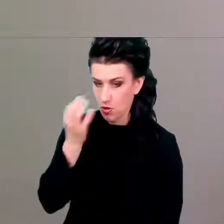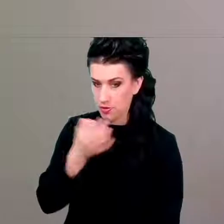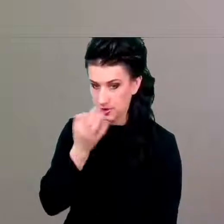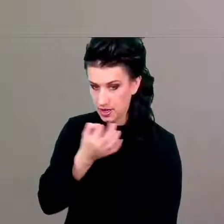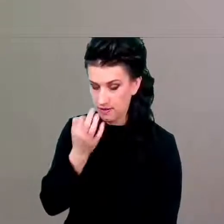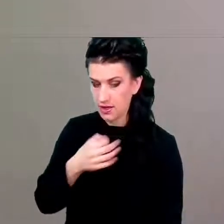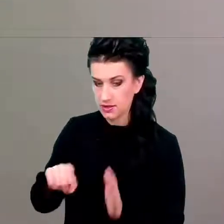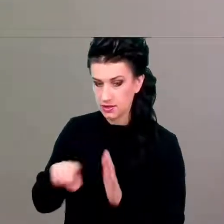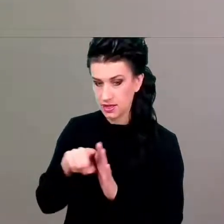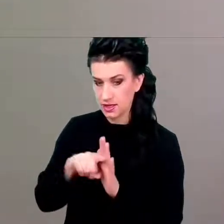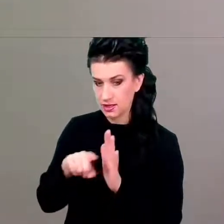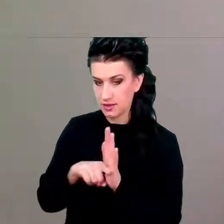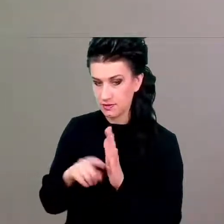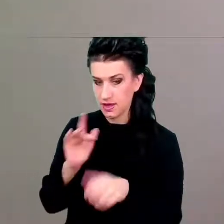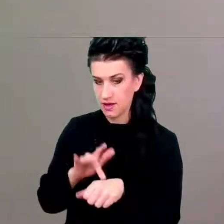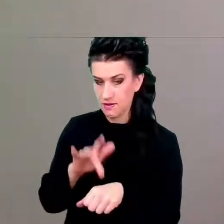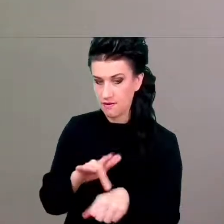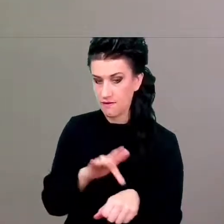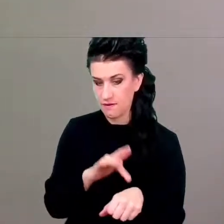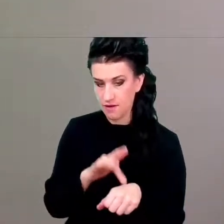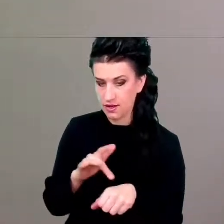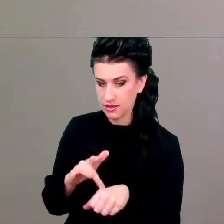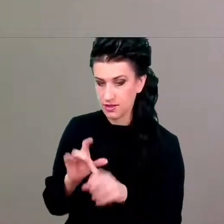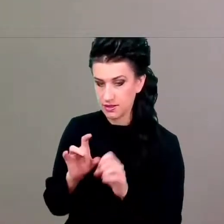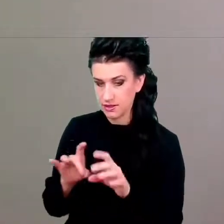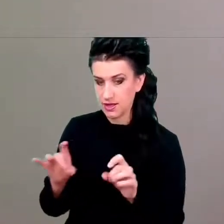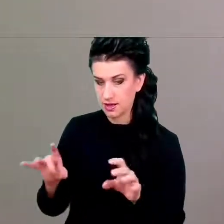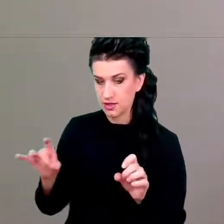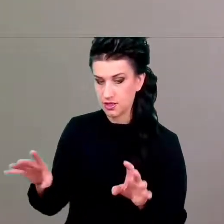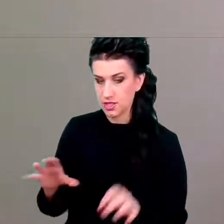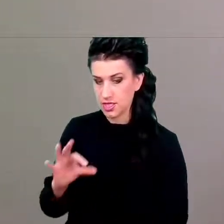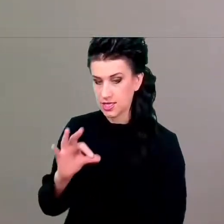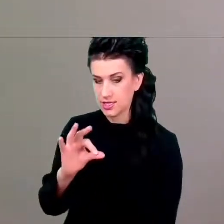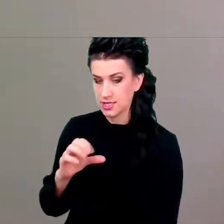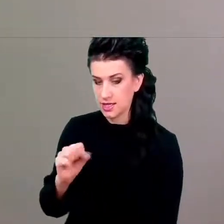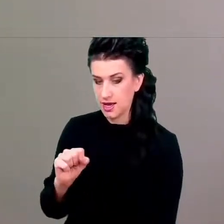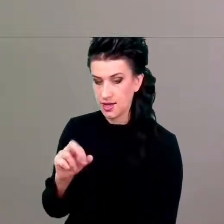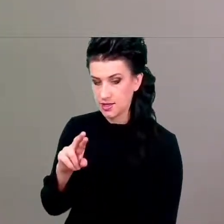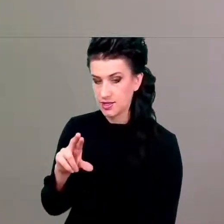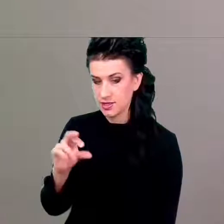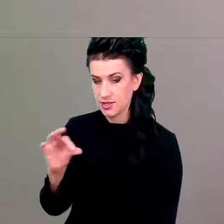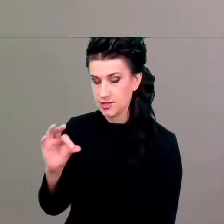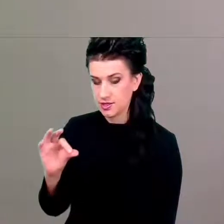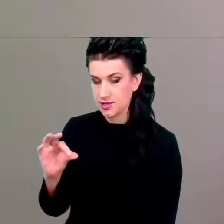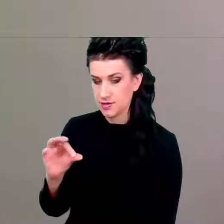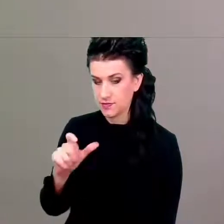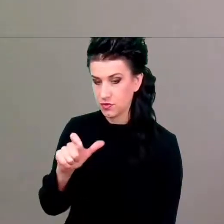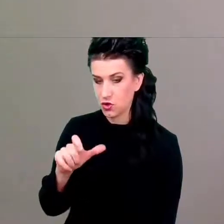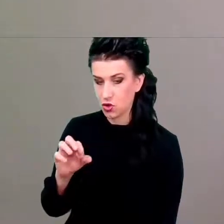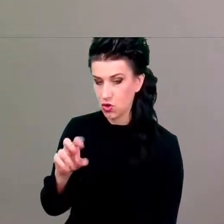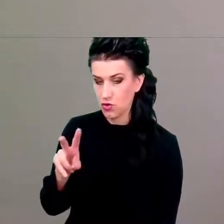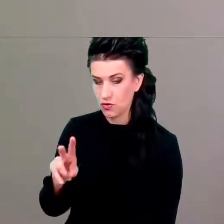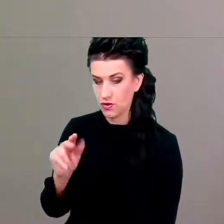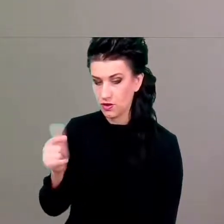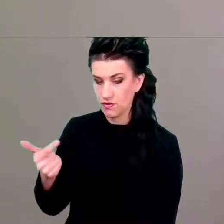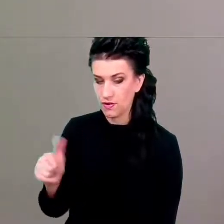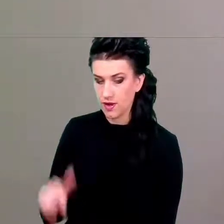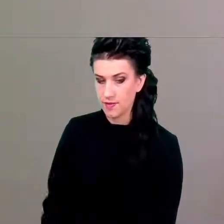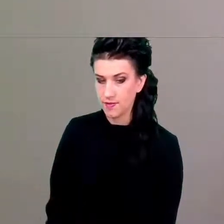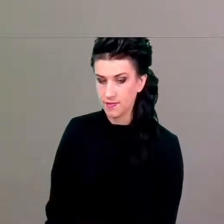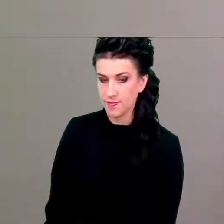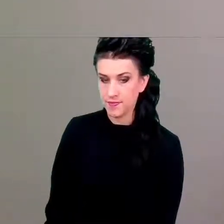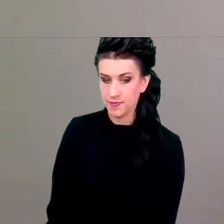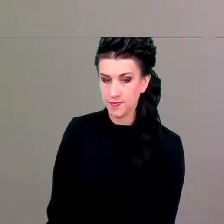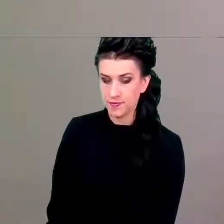negatywne skutki zakażenia SARS-CoV-2 przez obniżanie systemowe stanu zapalnego,